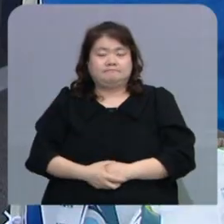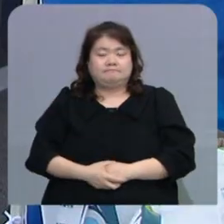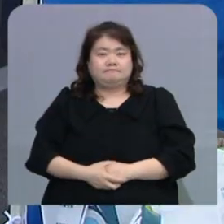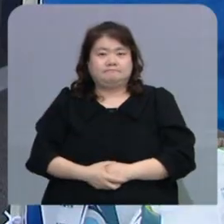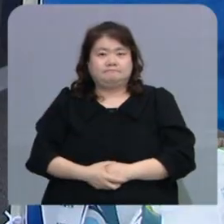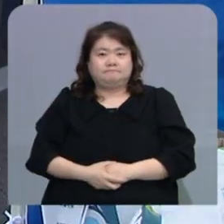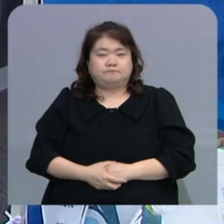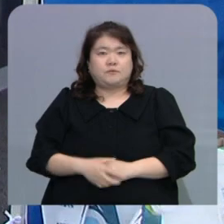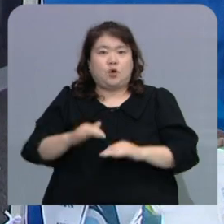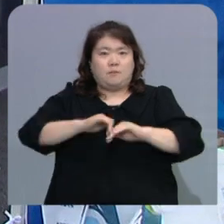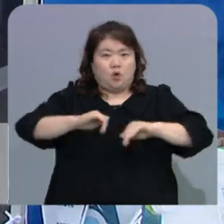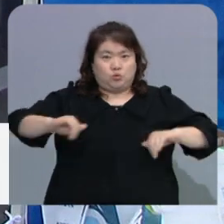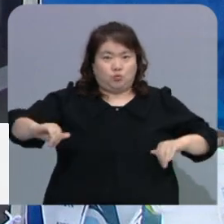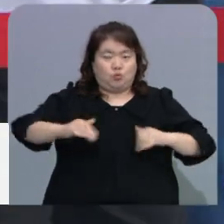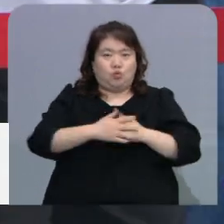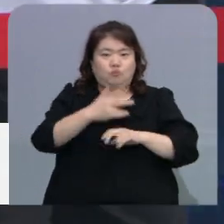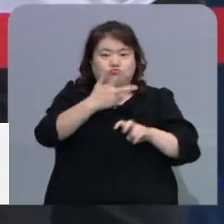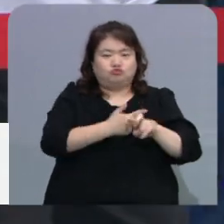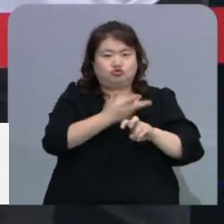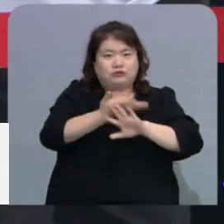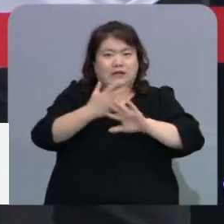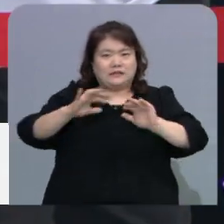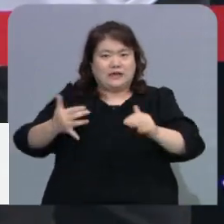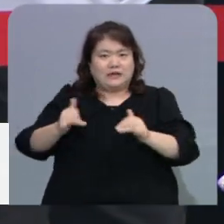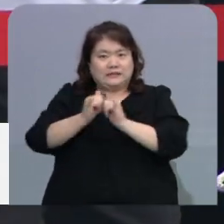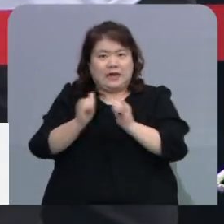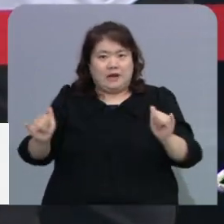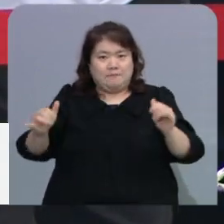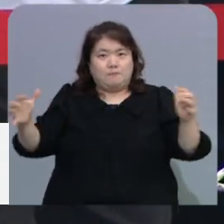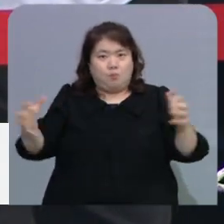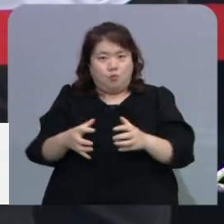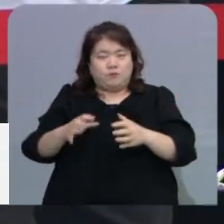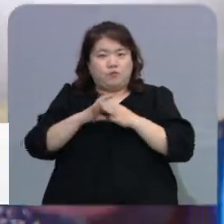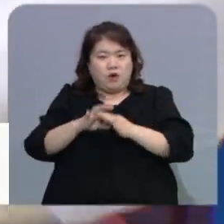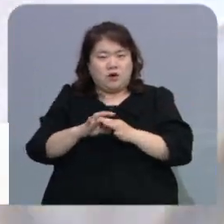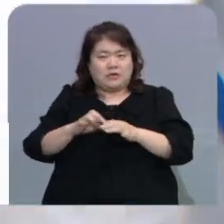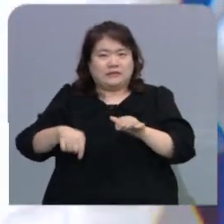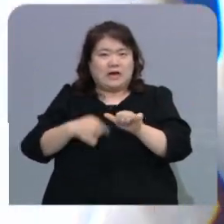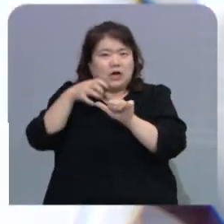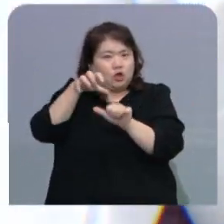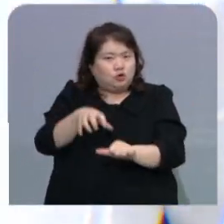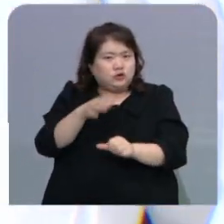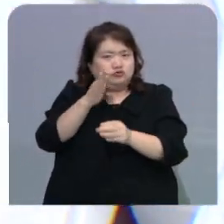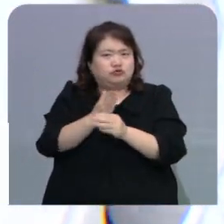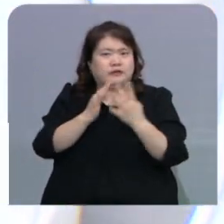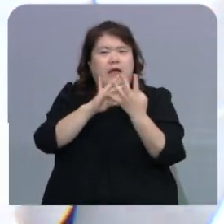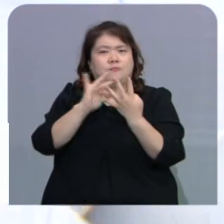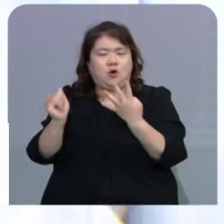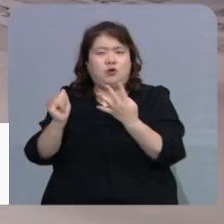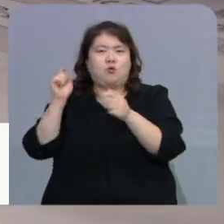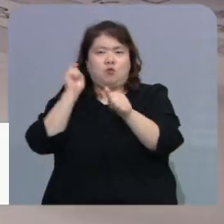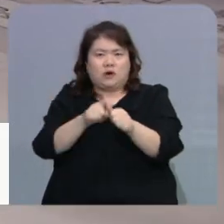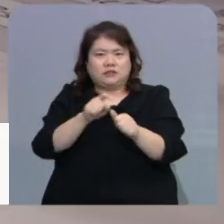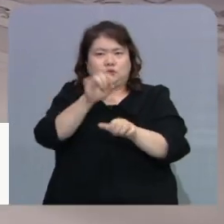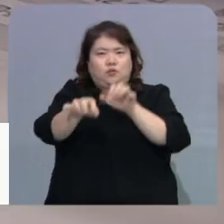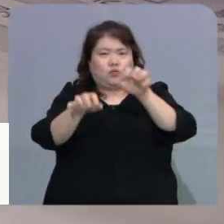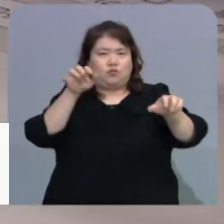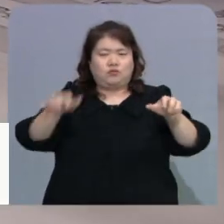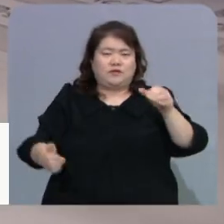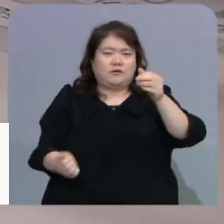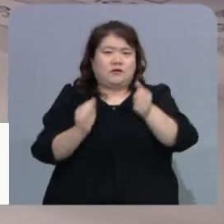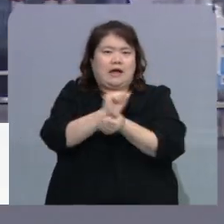이와 별개로 무주 외국인 일상 모임과 관련해 자가 격리 중이던 외국인 4명이 확진되는 등 곳곳에서